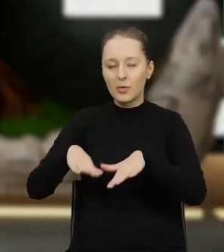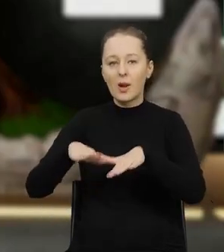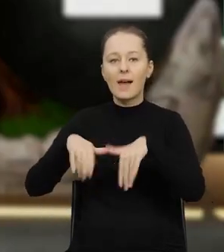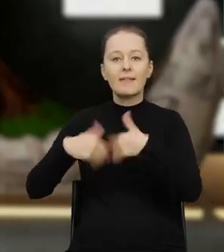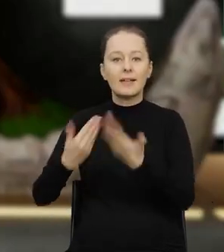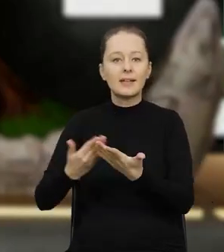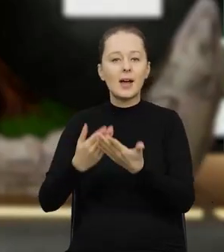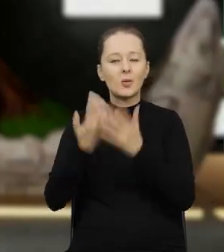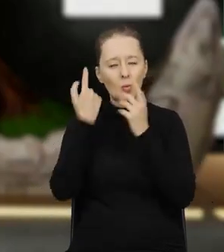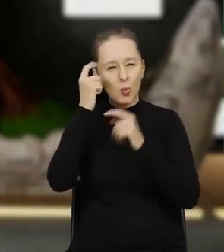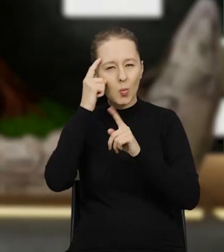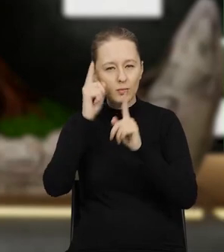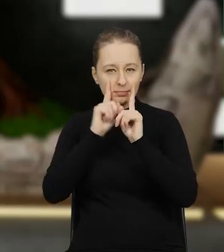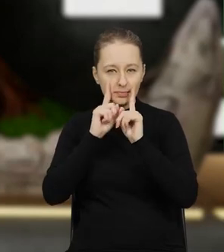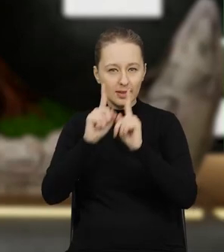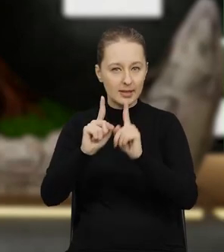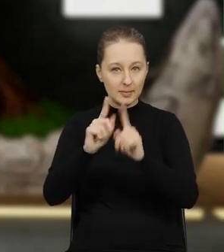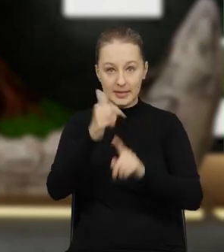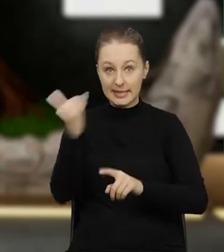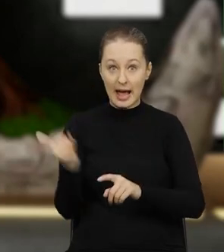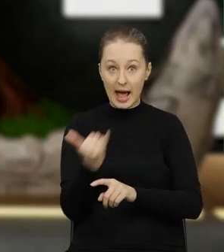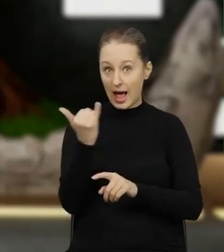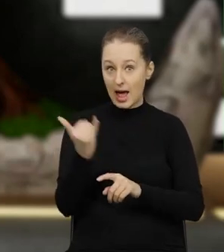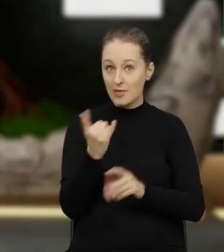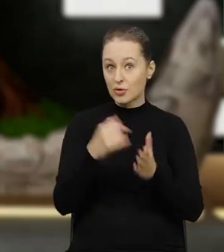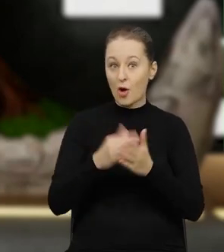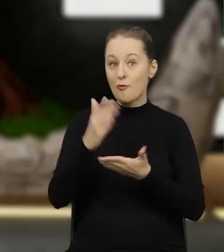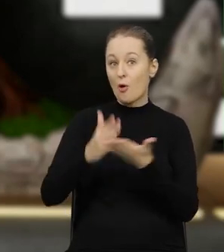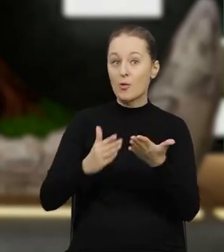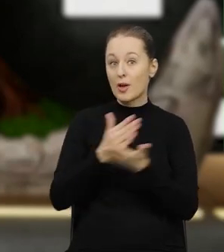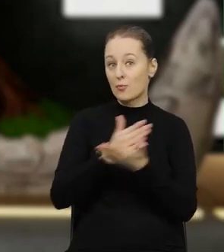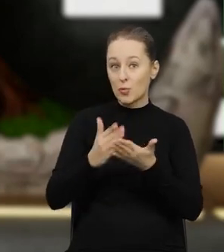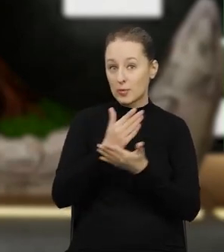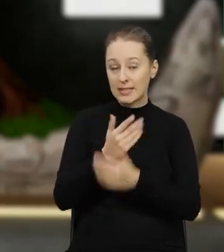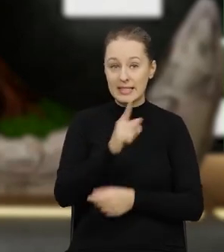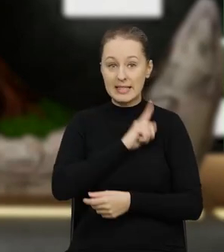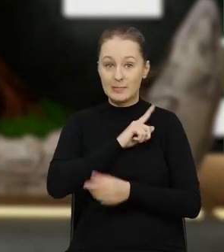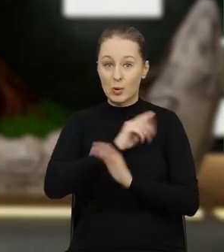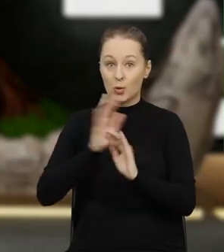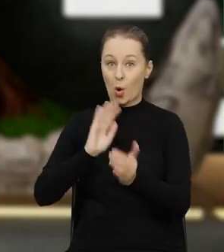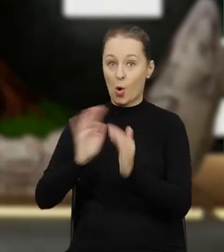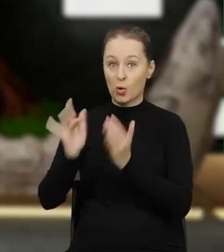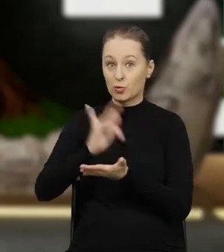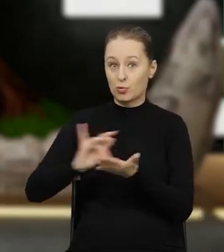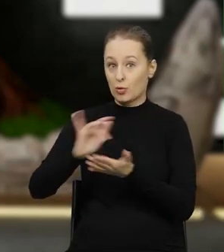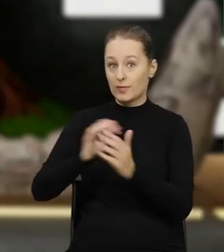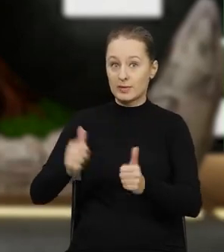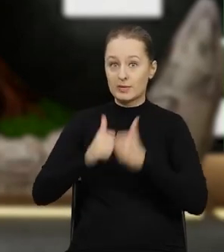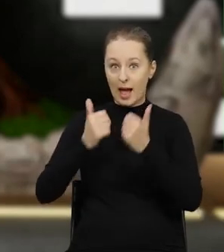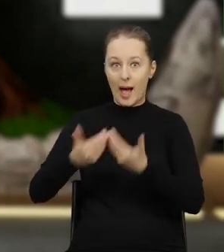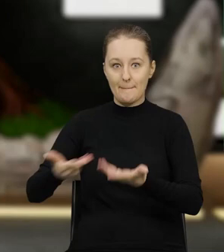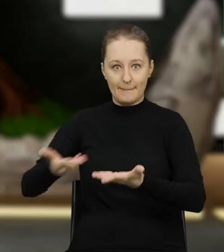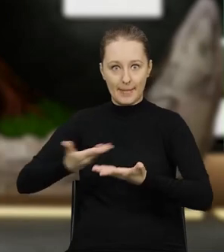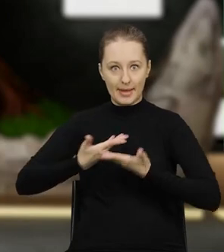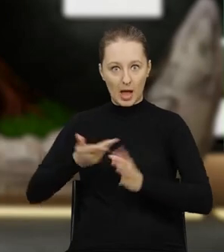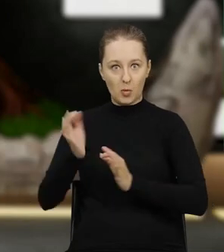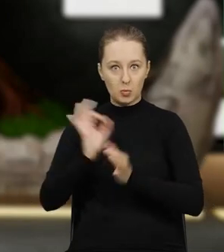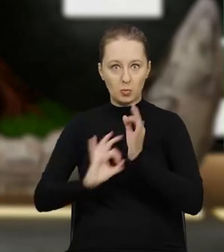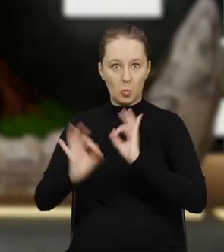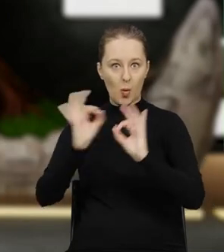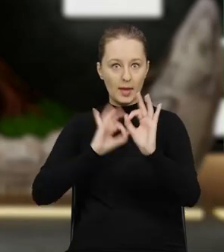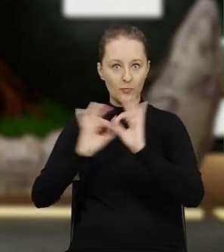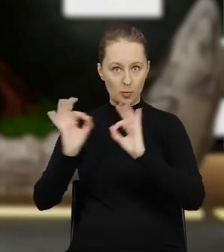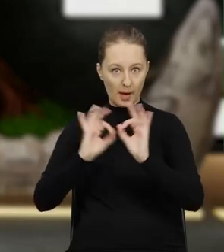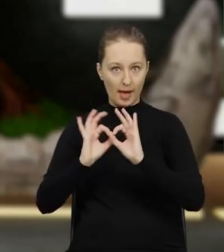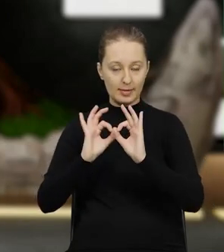zezwolenia, przede wszystkim zwracamy się za każdym razem do Wojewódzkiego Inspektora Ochrony Środowiska, po to, żeby przekazał nam aktualne